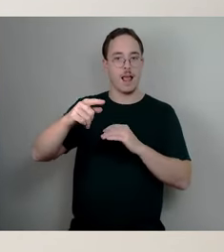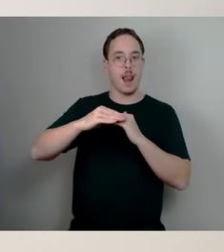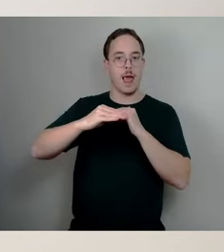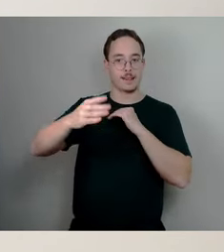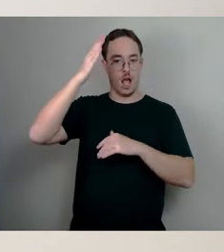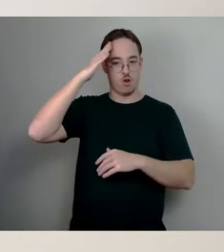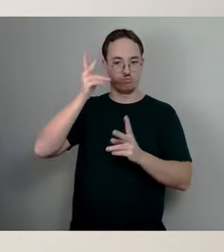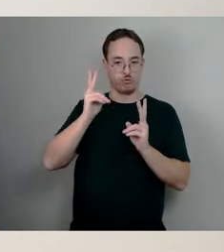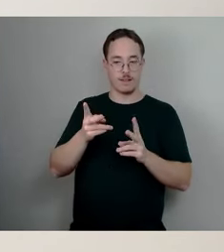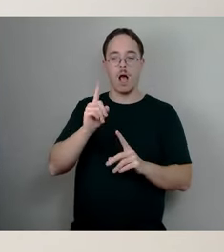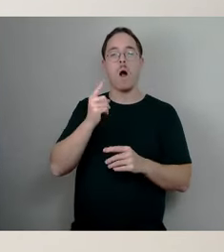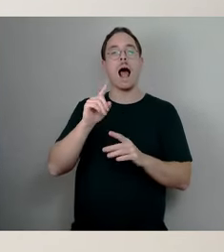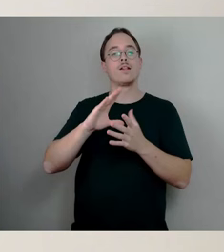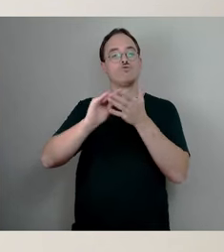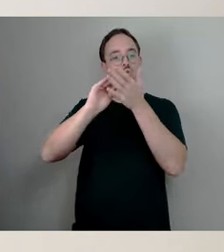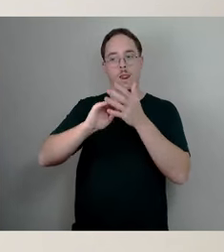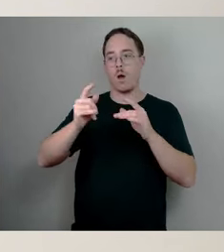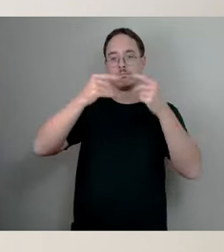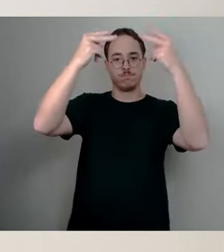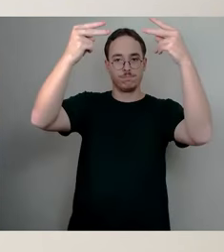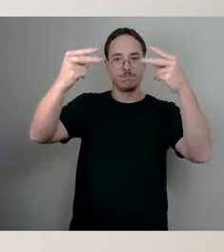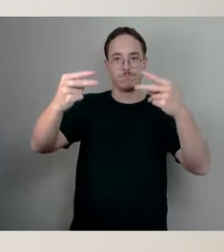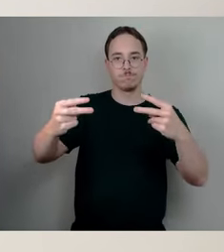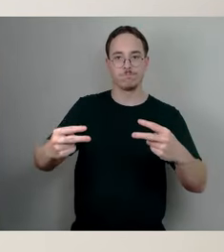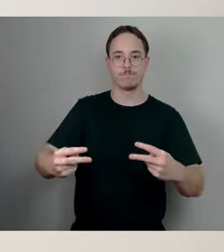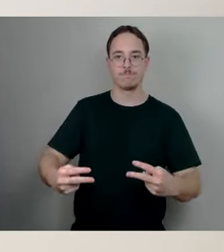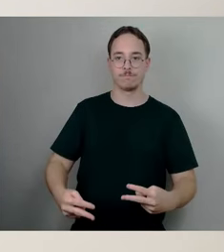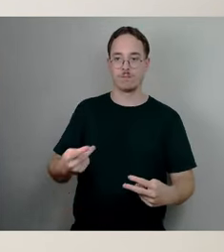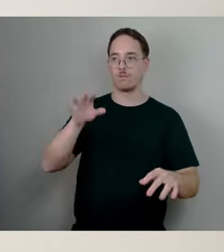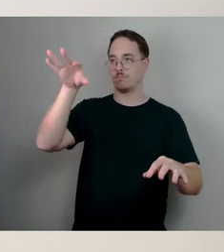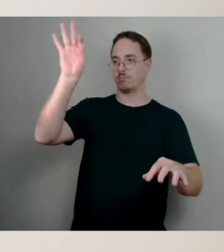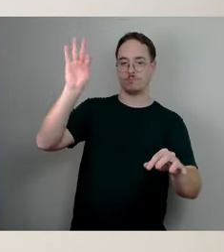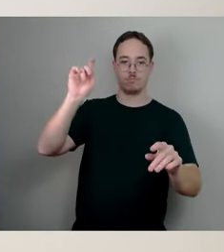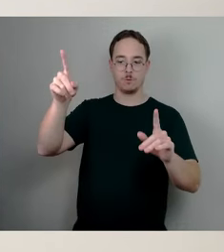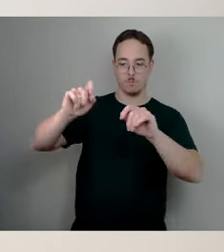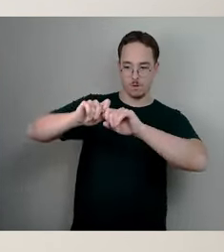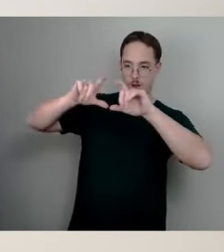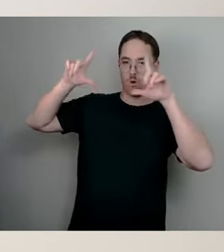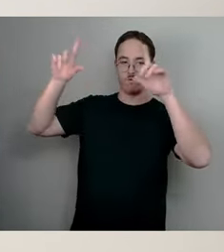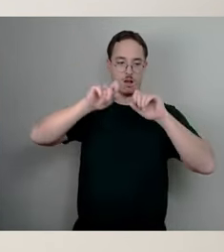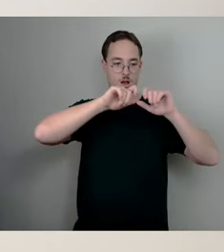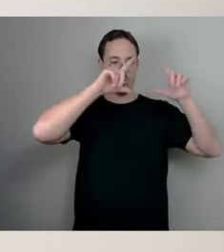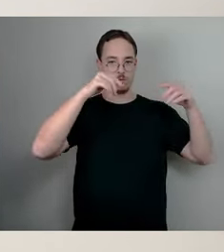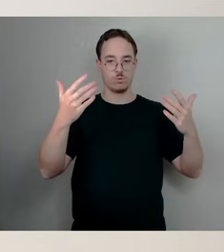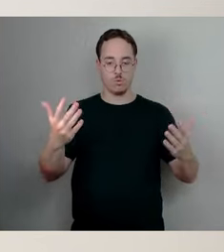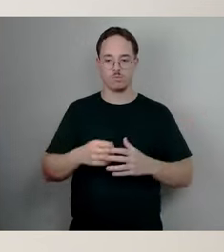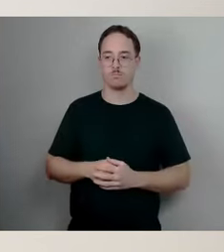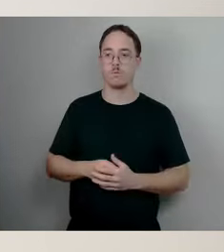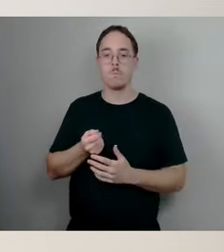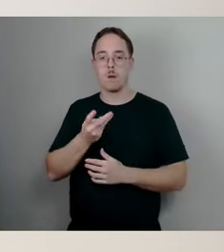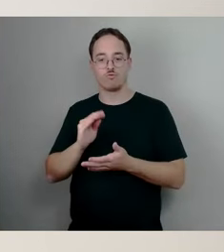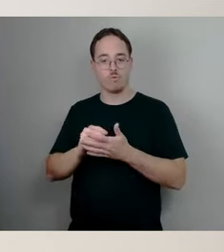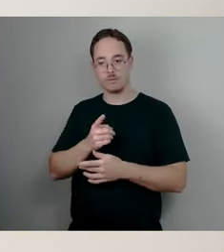dort aufgelistet und jede Schule kann auch für sich ableiten, auch von den zur Zeit über 70 noch nicht geförderten Schulen,